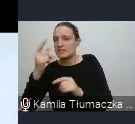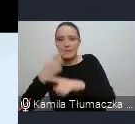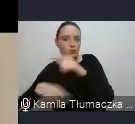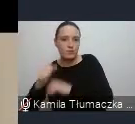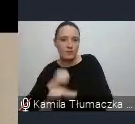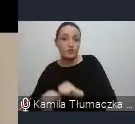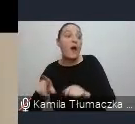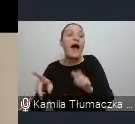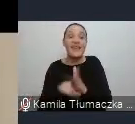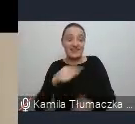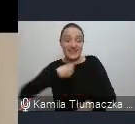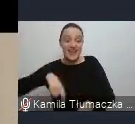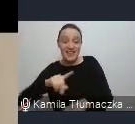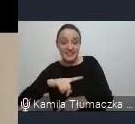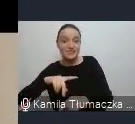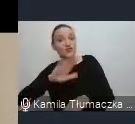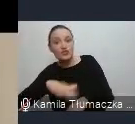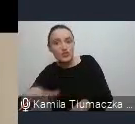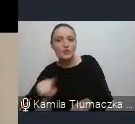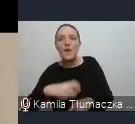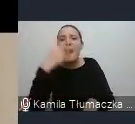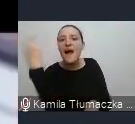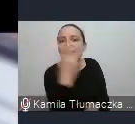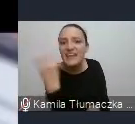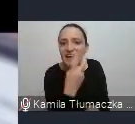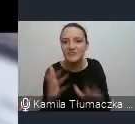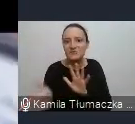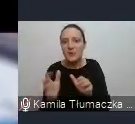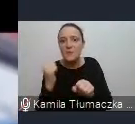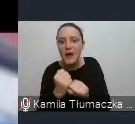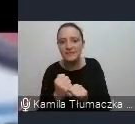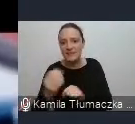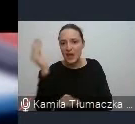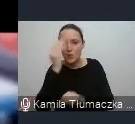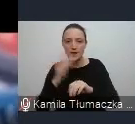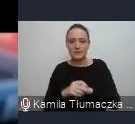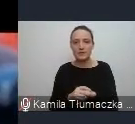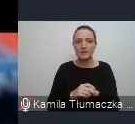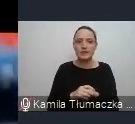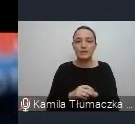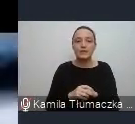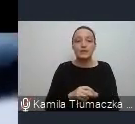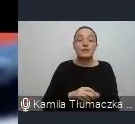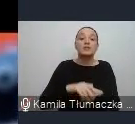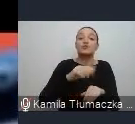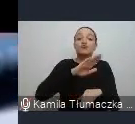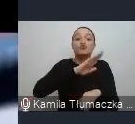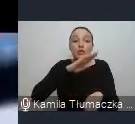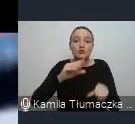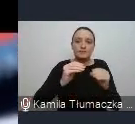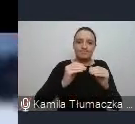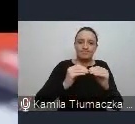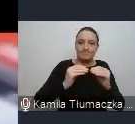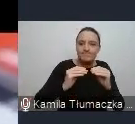narzędzie do pracy, do nauki. Postępy dziecka są na bieżąco monitorowane. Raz w tygodniu